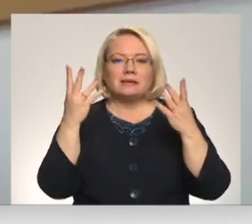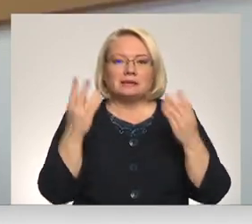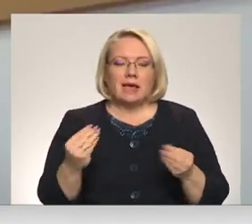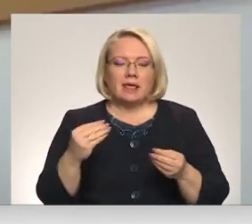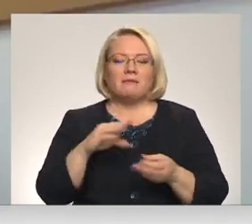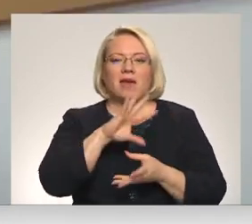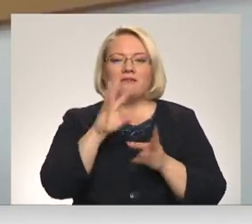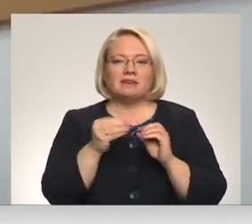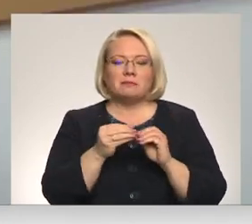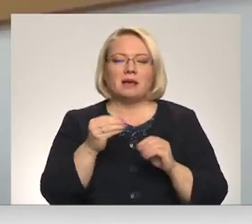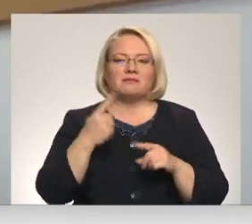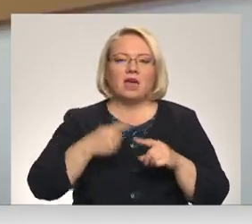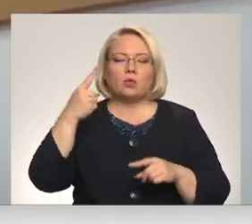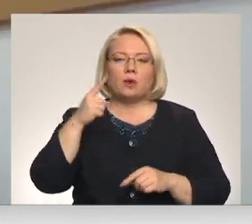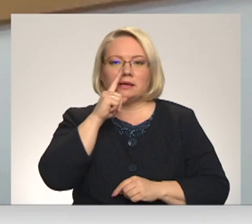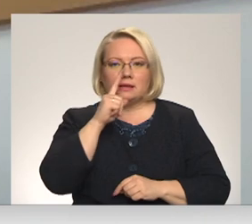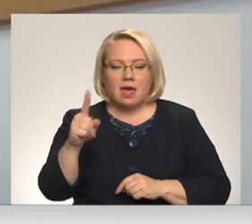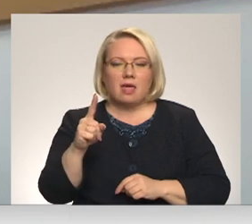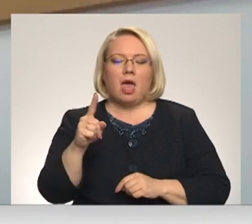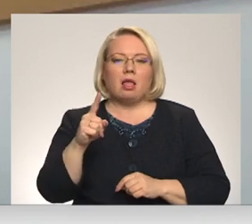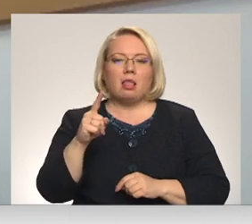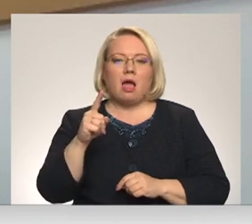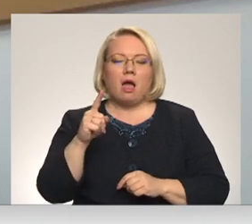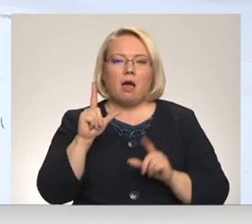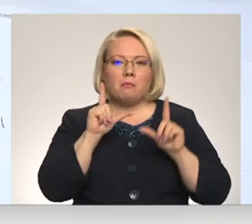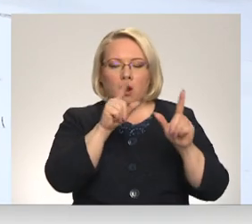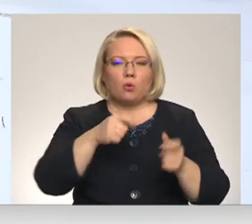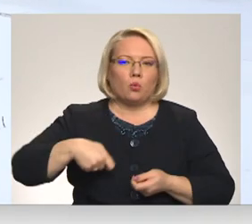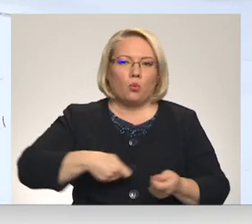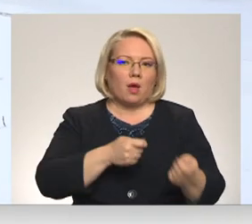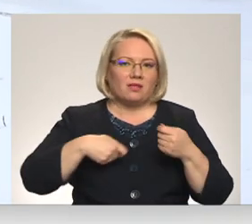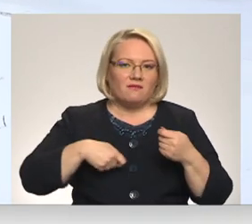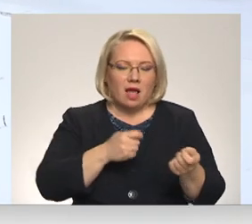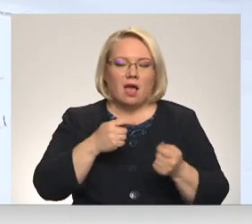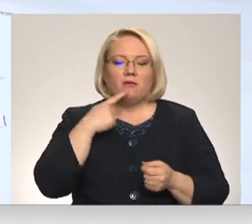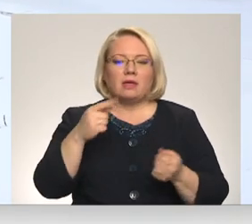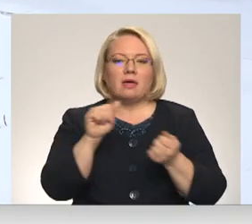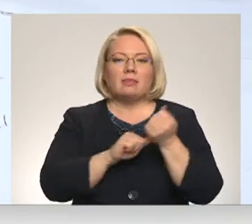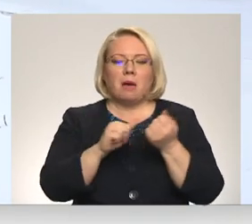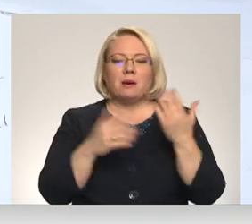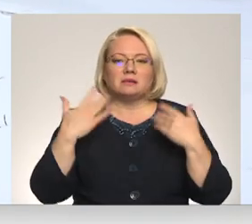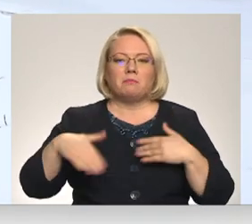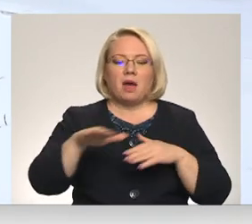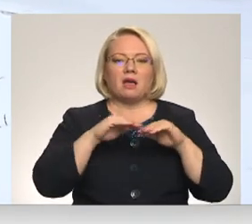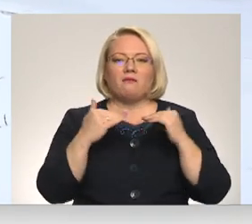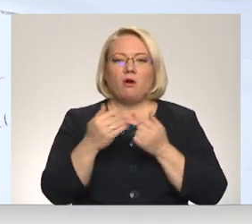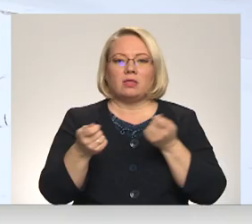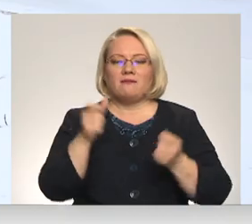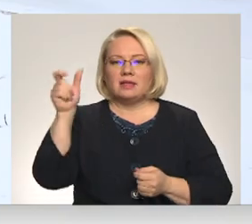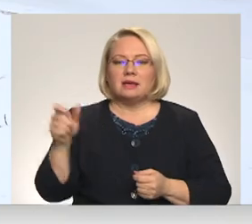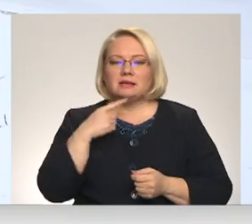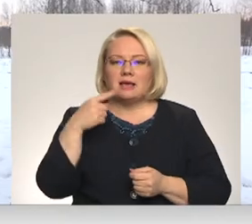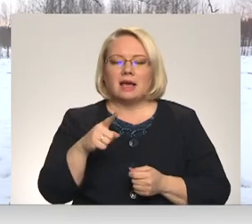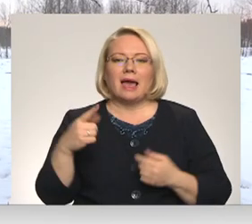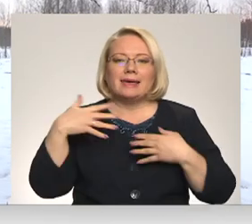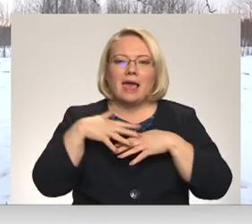vismaz vienaiz nedēļā braukt un roku vaļā šo te izstaka. Engures ezera Dabaspārka fonda vadītājs piekrīt, ka ietekas ir